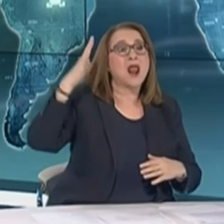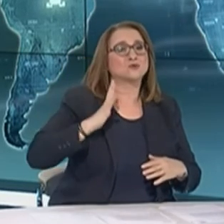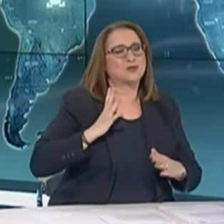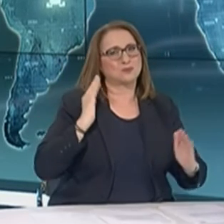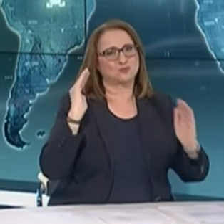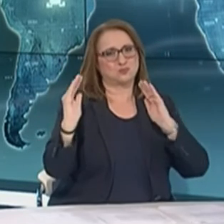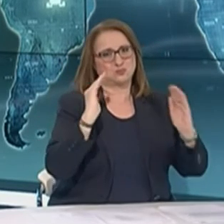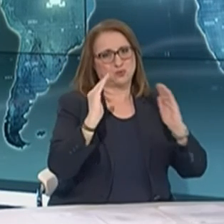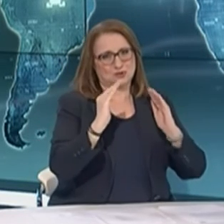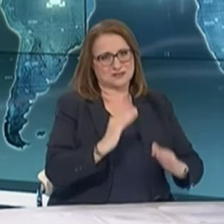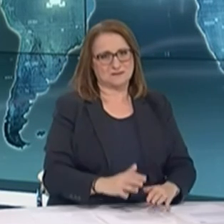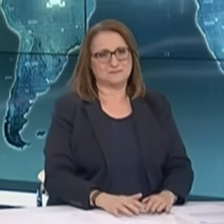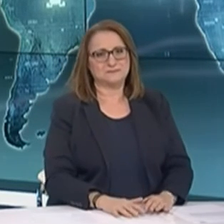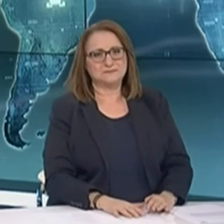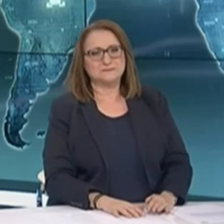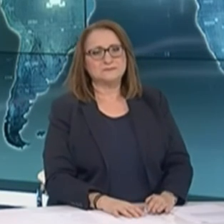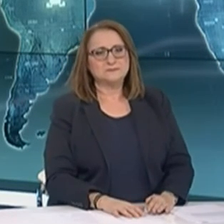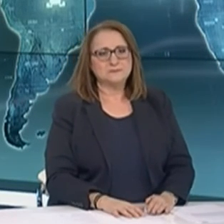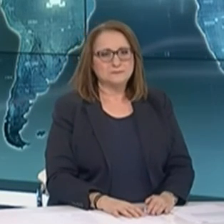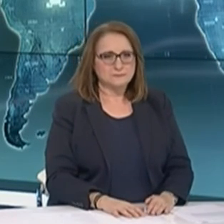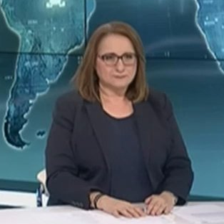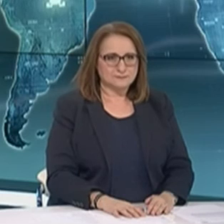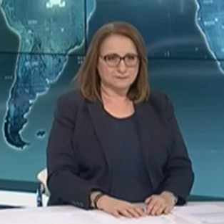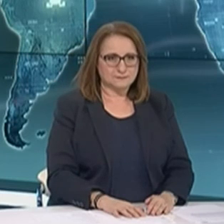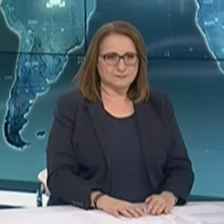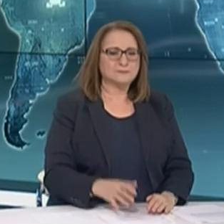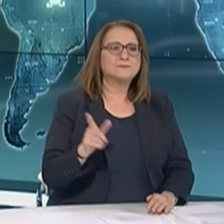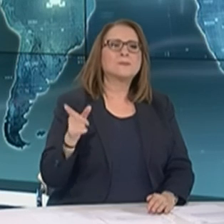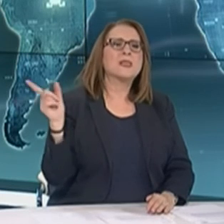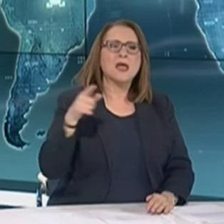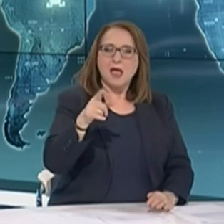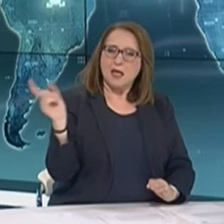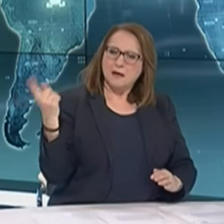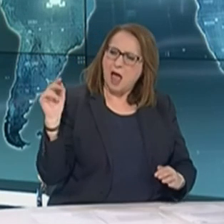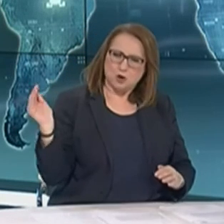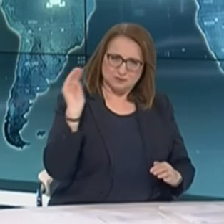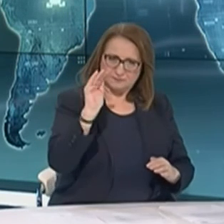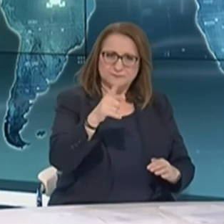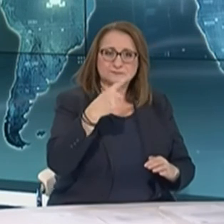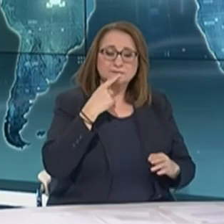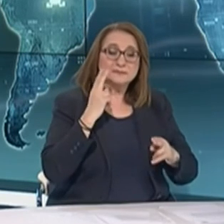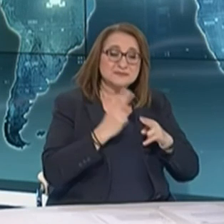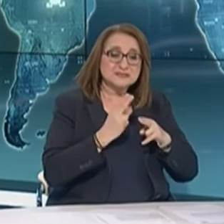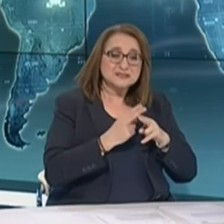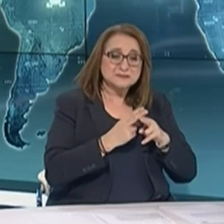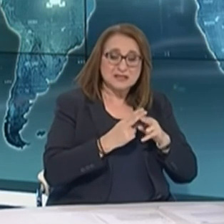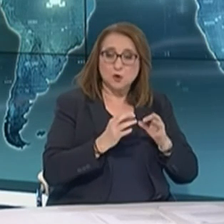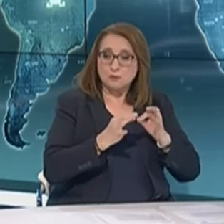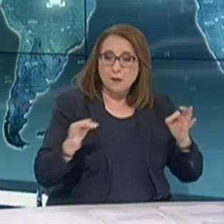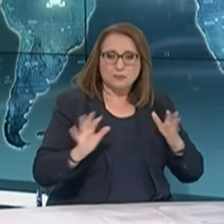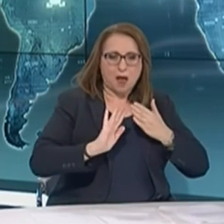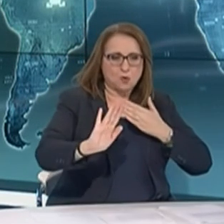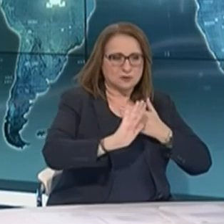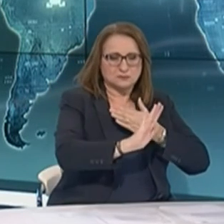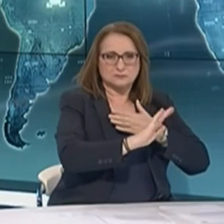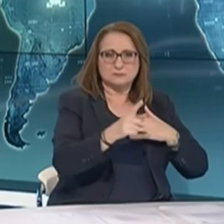Κύριος Δαγήσης Τζέρας. Αναφέρατε κύριε καθηγητή, πόσο σημαντικό είναι τα μέτρα προστασιοποίησης να εφαρμόστον. Και τόσο εσείς όσο και η